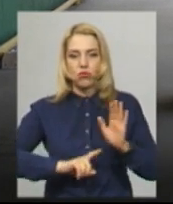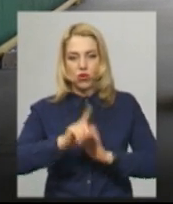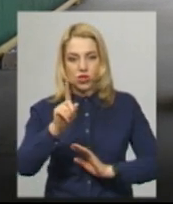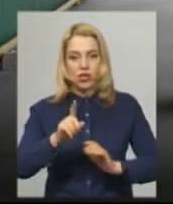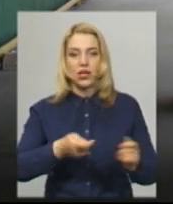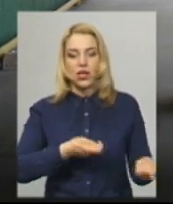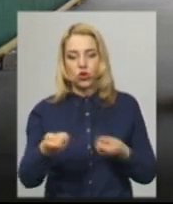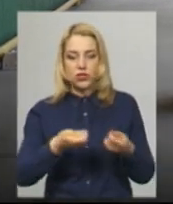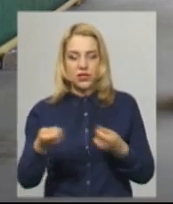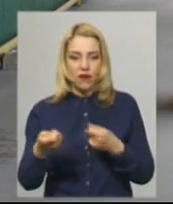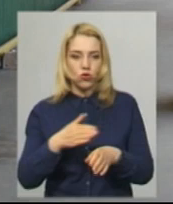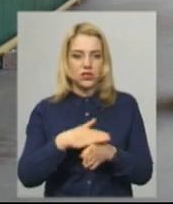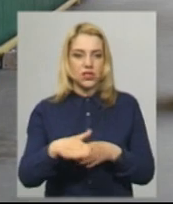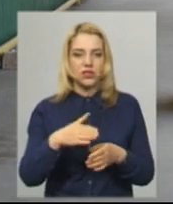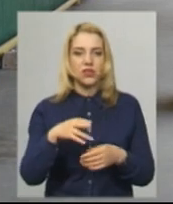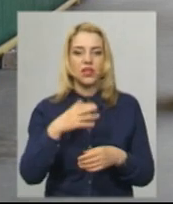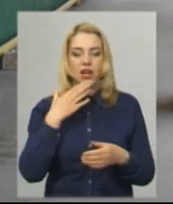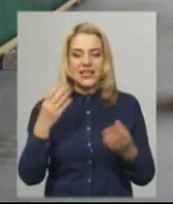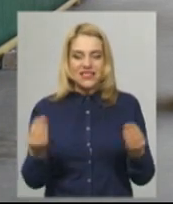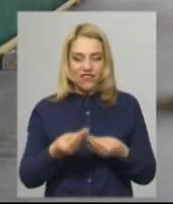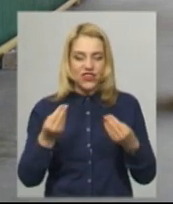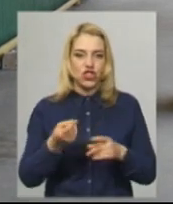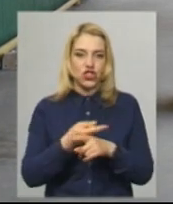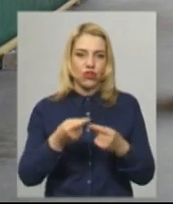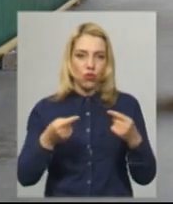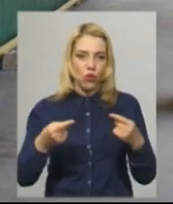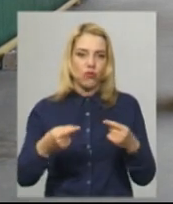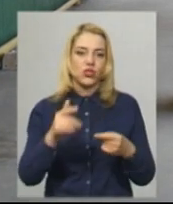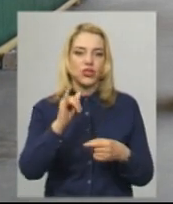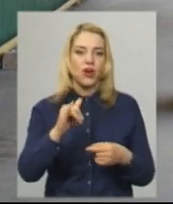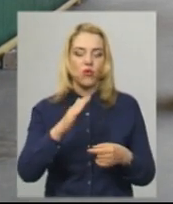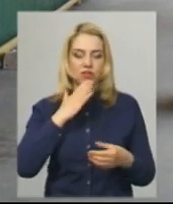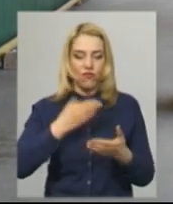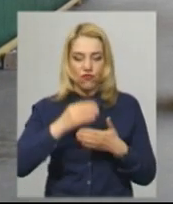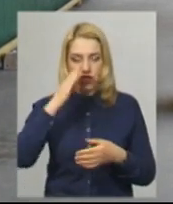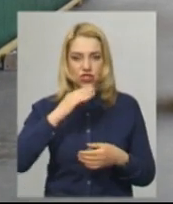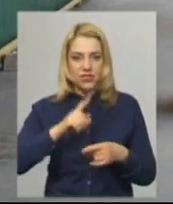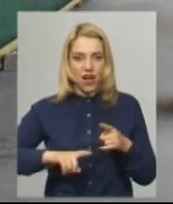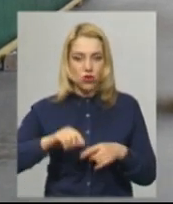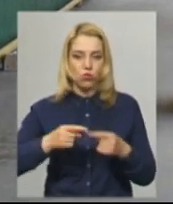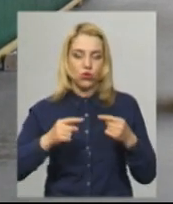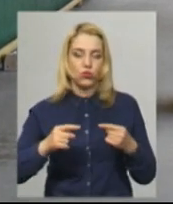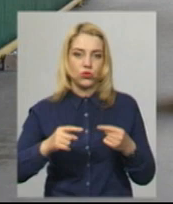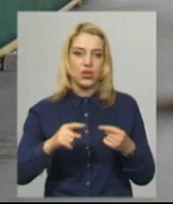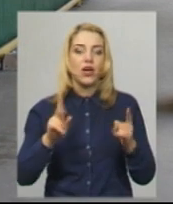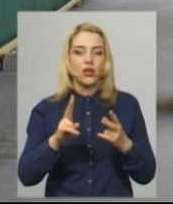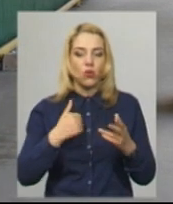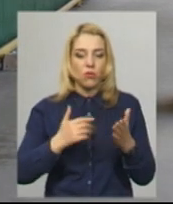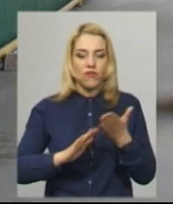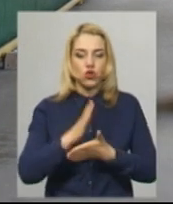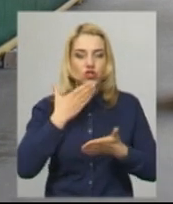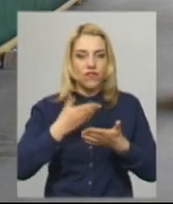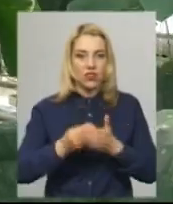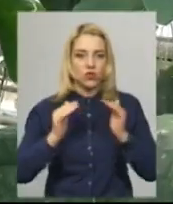доставку, здійснювати наших свіжих фруктів, овочів, першу чергу, саме вітчизняного продукту і саме нашої продукції, яку ми вирощуємо в нашому